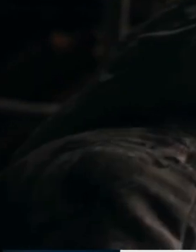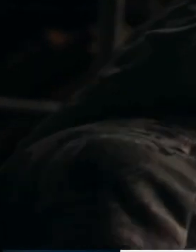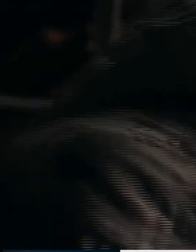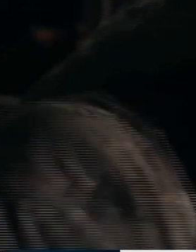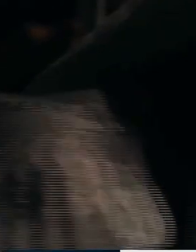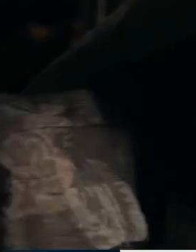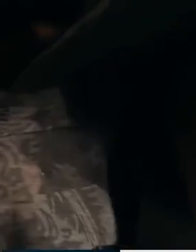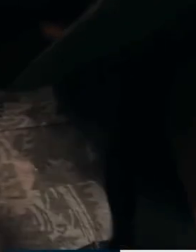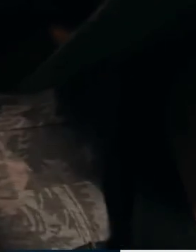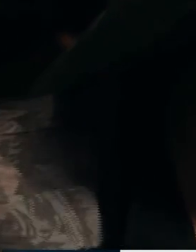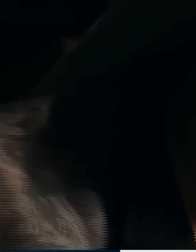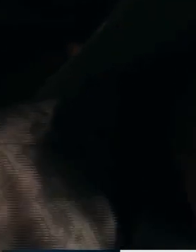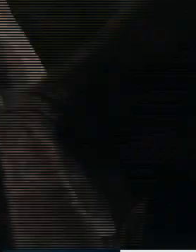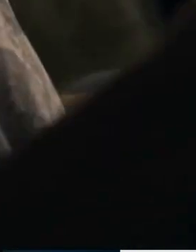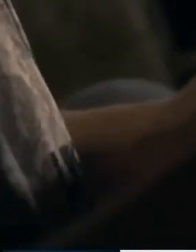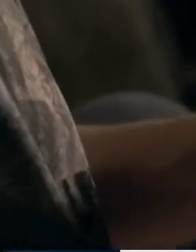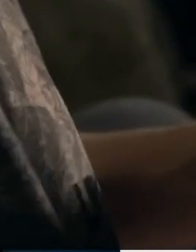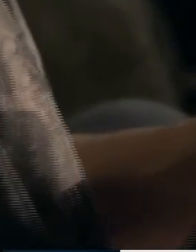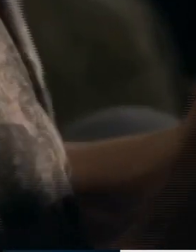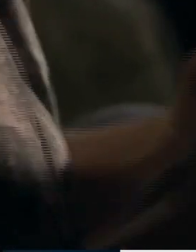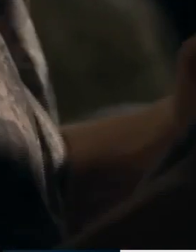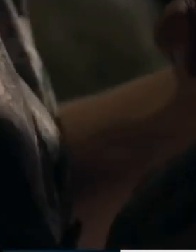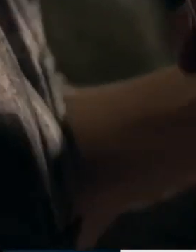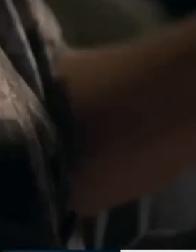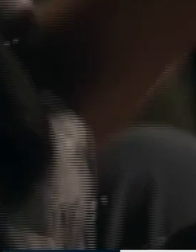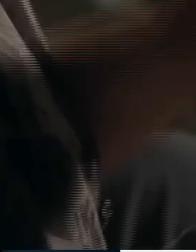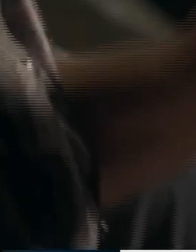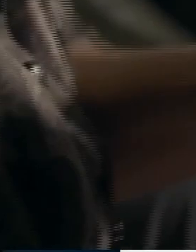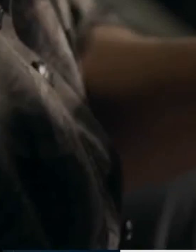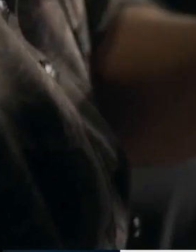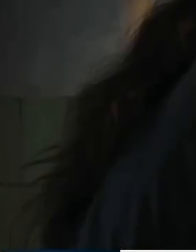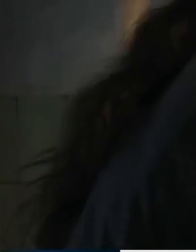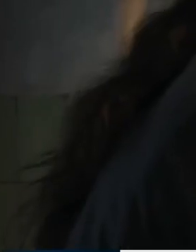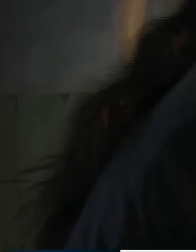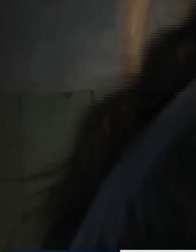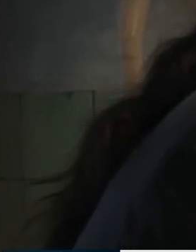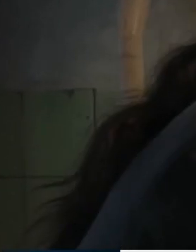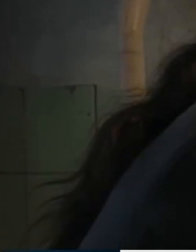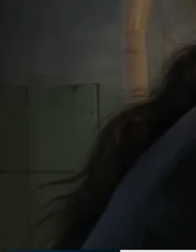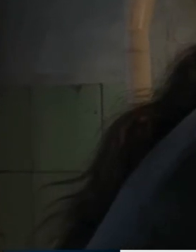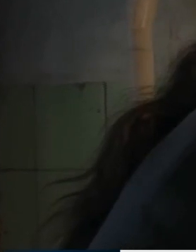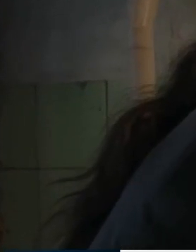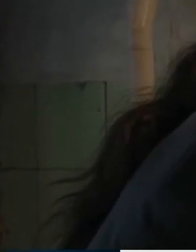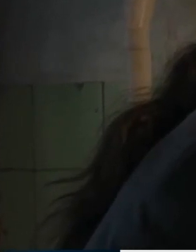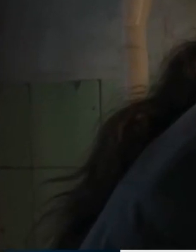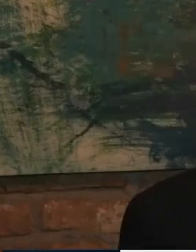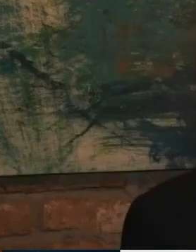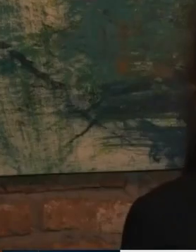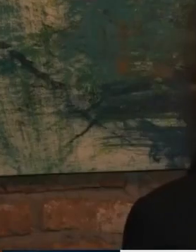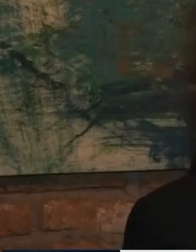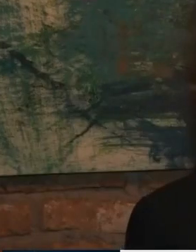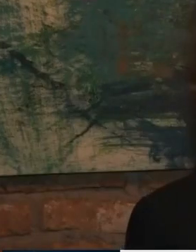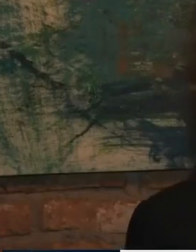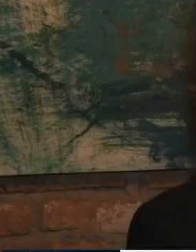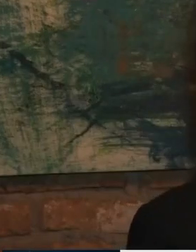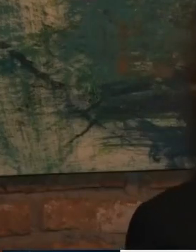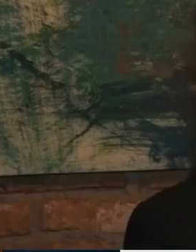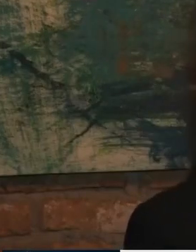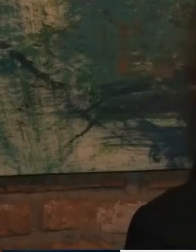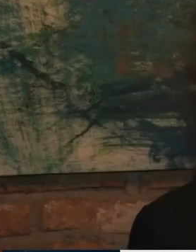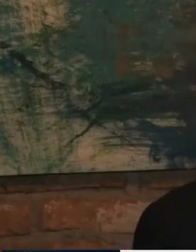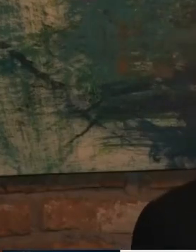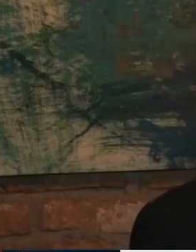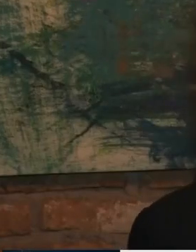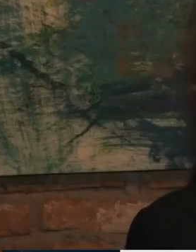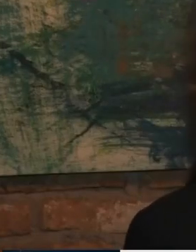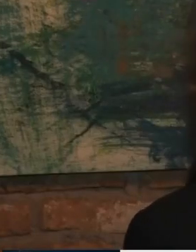falenderu që kemi trajtu një tem tjilë dhe që kemi trajtu një këpjesë të historisë ton për mes kësi filmit. Qoqshin ato publikë shqiptarësit nga